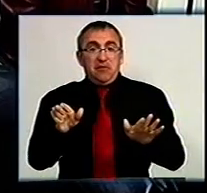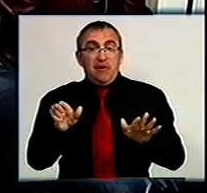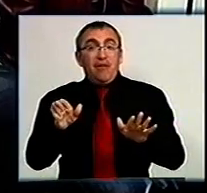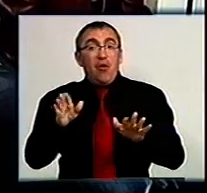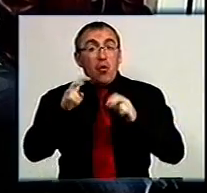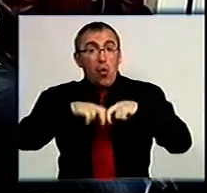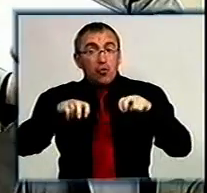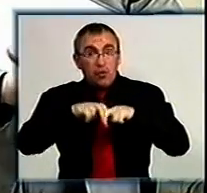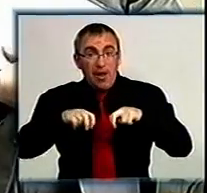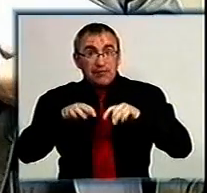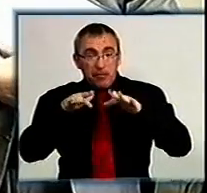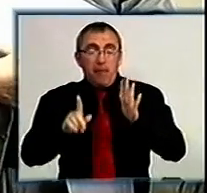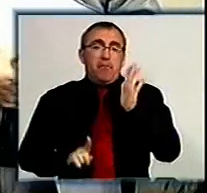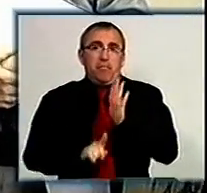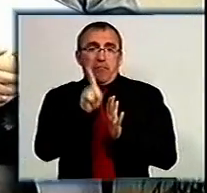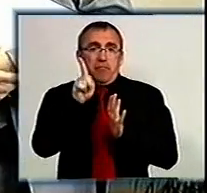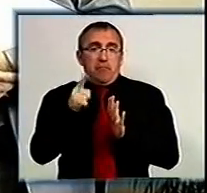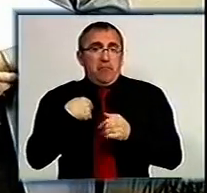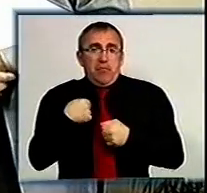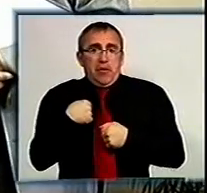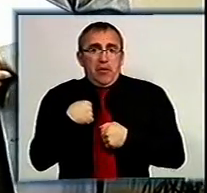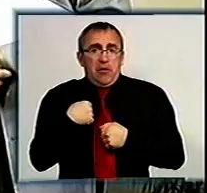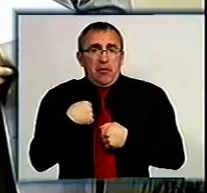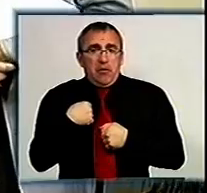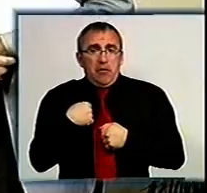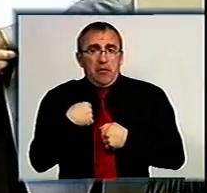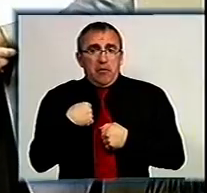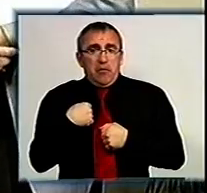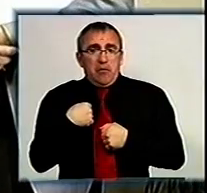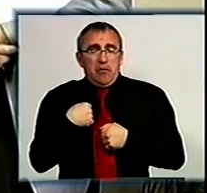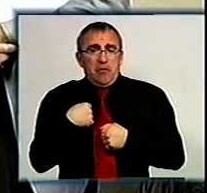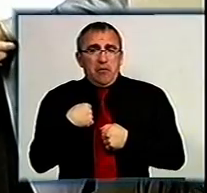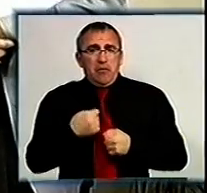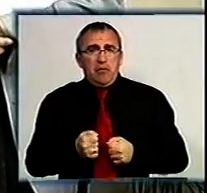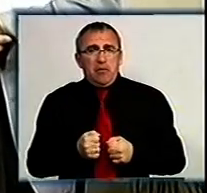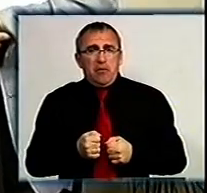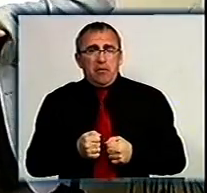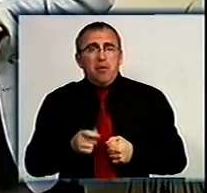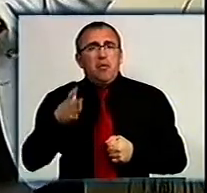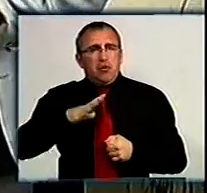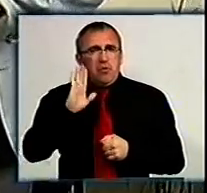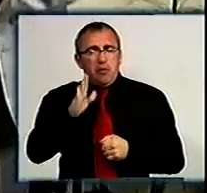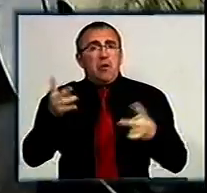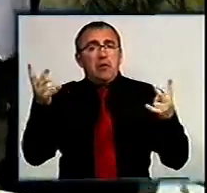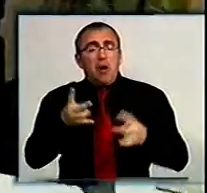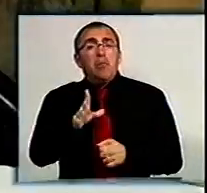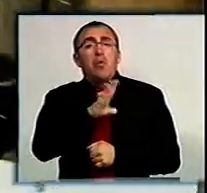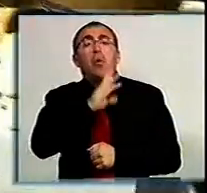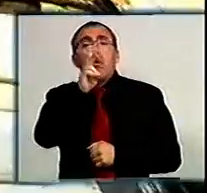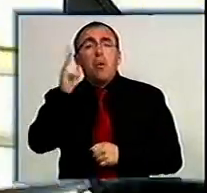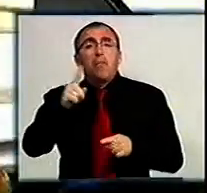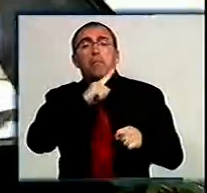розгляд справи розпочали. Я не знаю, там дуже швидко треба було робити. Ну, почекайте, треба було кому